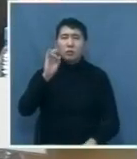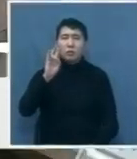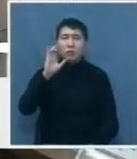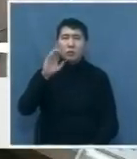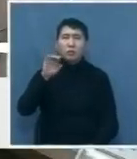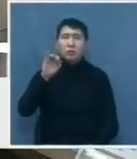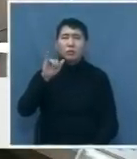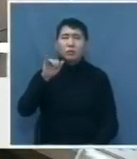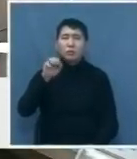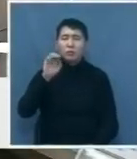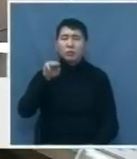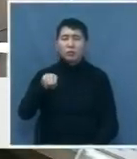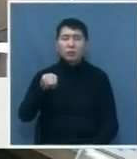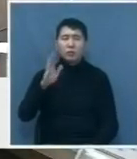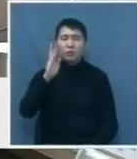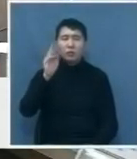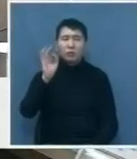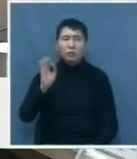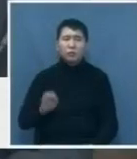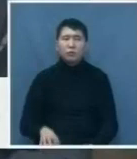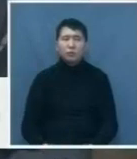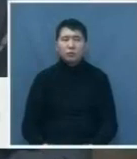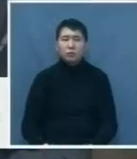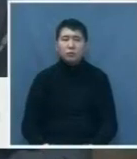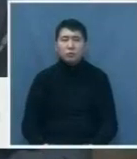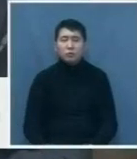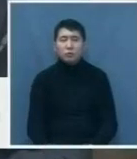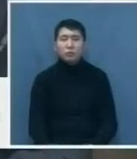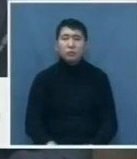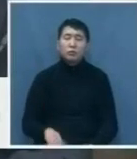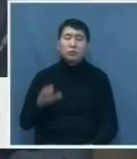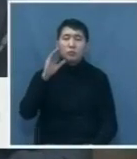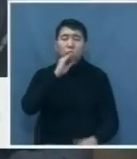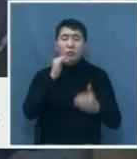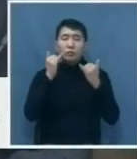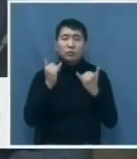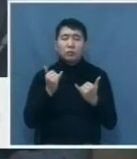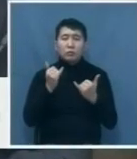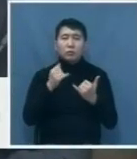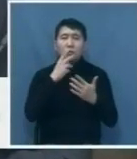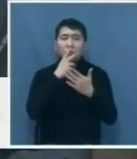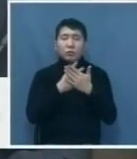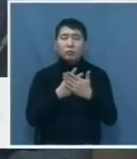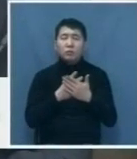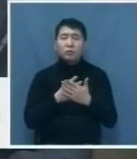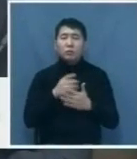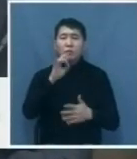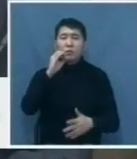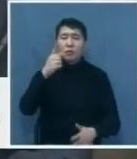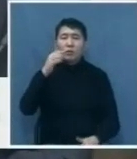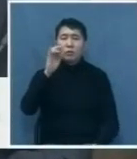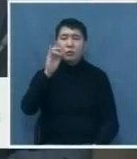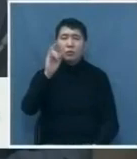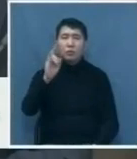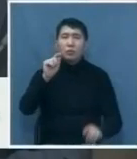и привлечения инвестиций в Восточно-Казахстанскую область. Уже сегодня мы предлагаем предметное взаимодействие МФЦА с регионами с целью